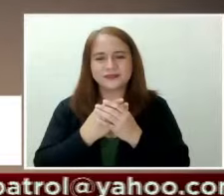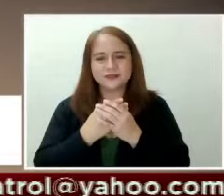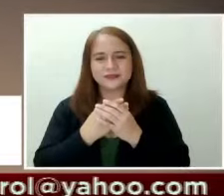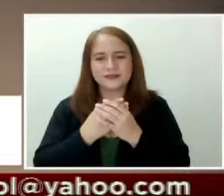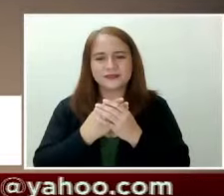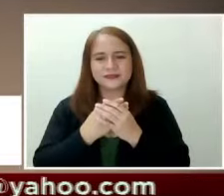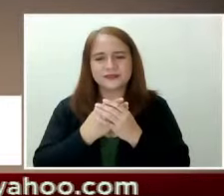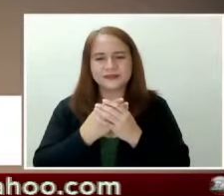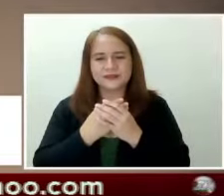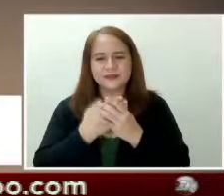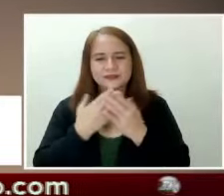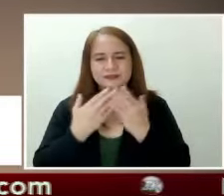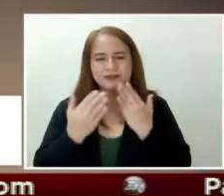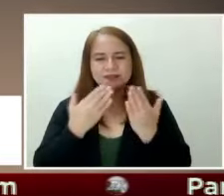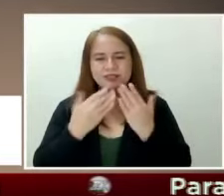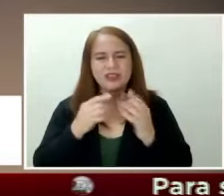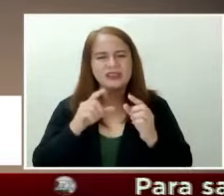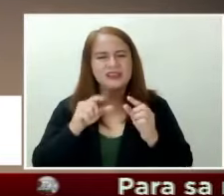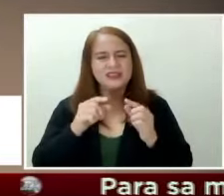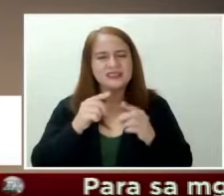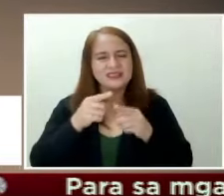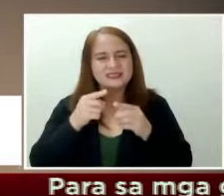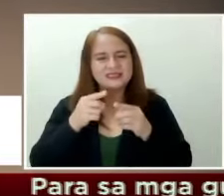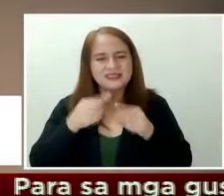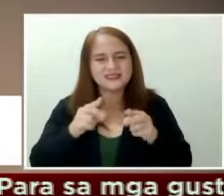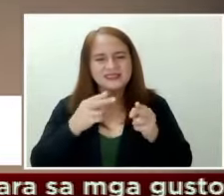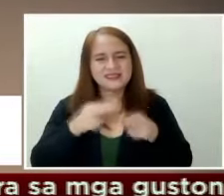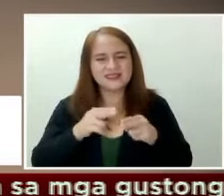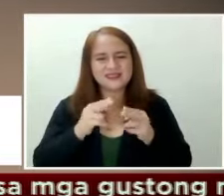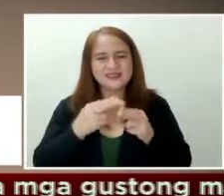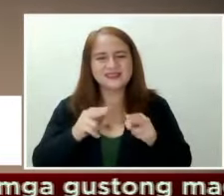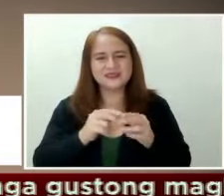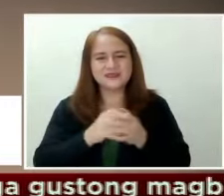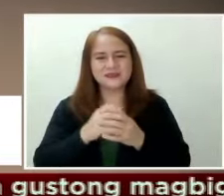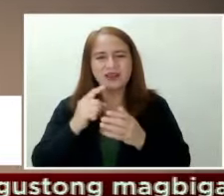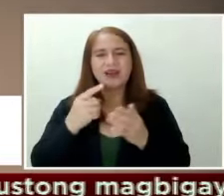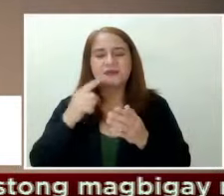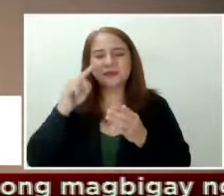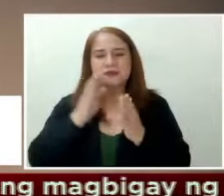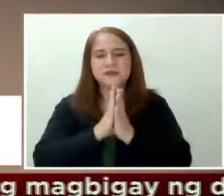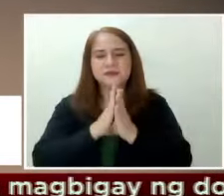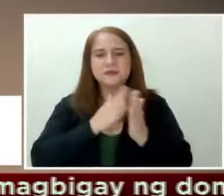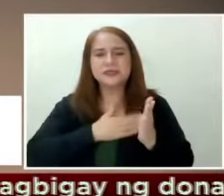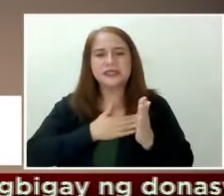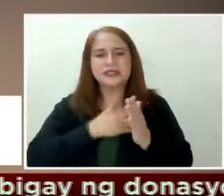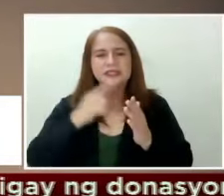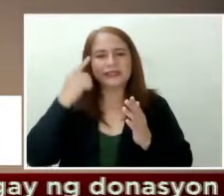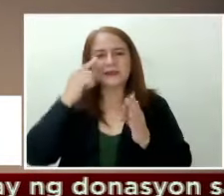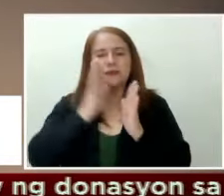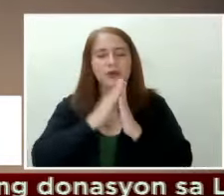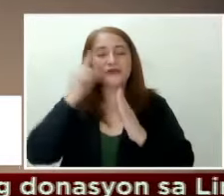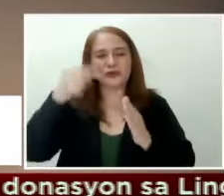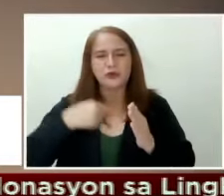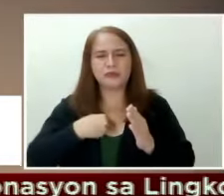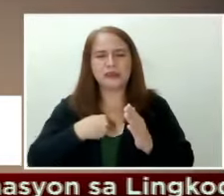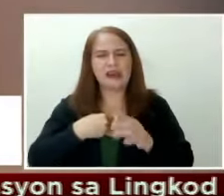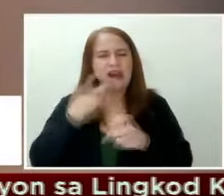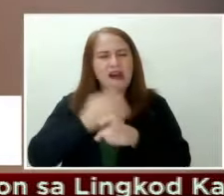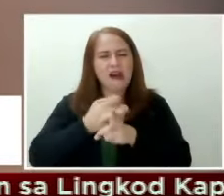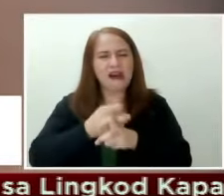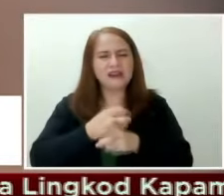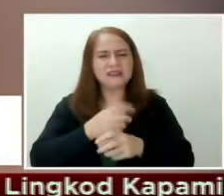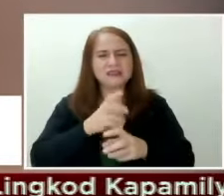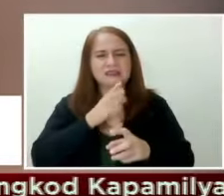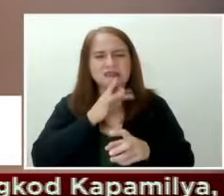please, please, please, me, God, God, bless. Hirap magsalita at hinahabol ang hininga.